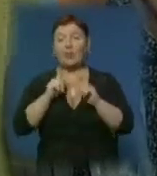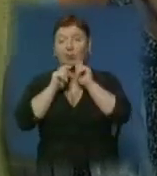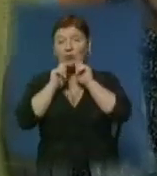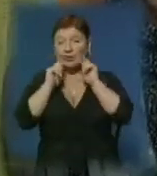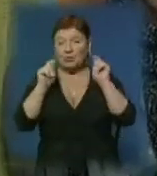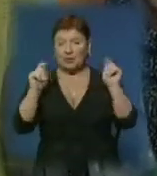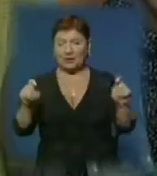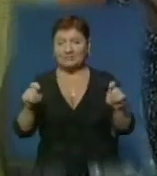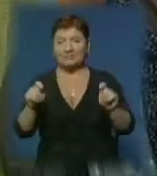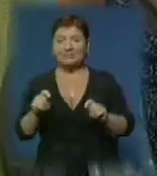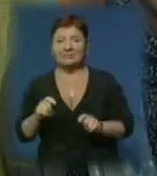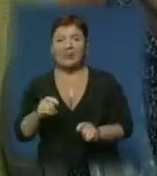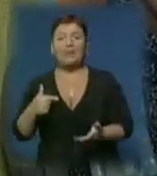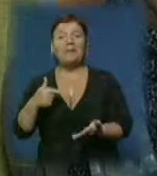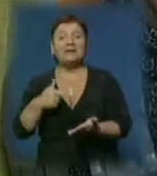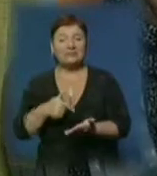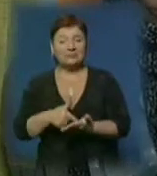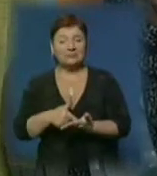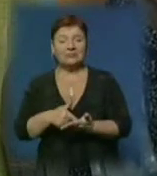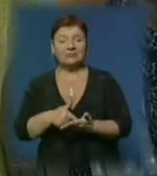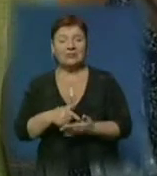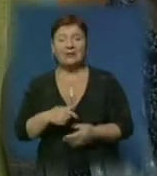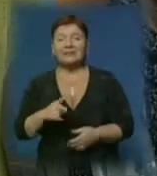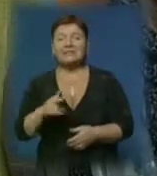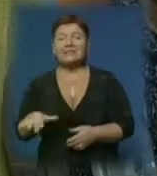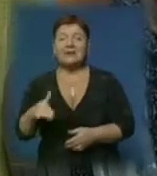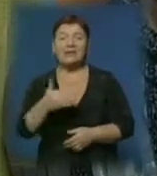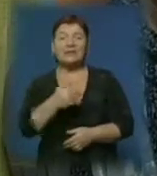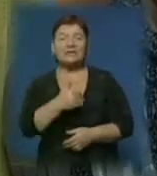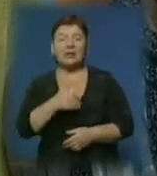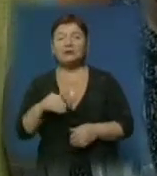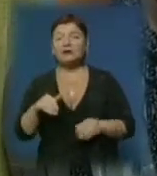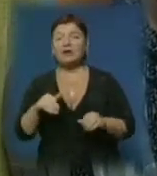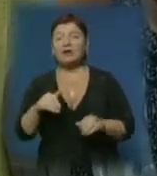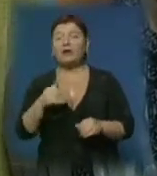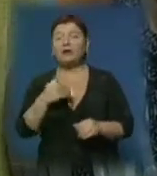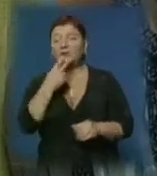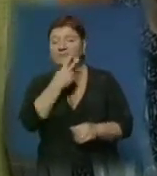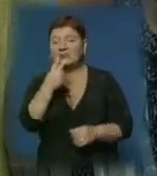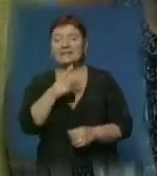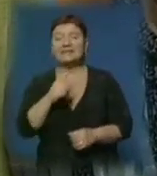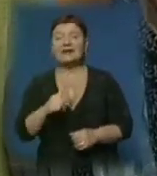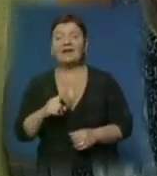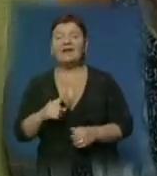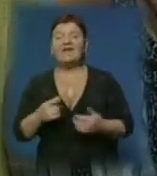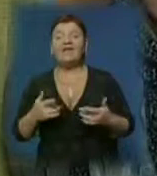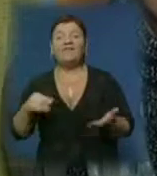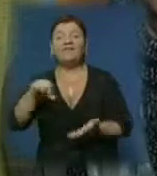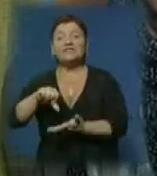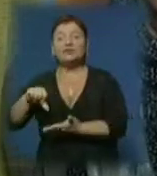місту. Всі бажаючі можуть подивитися виступ